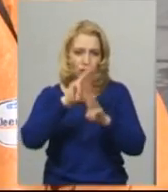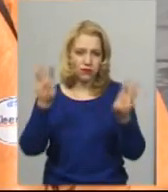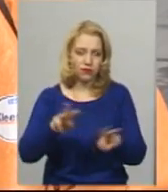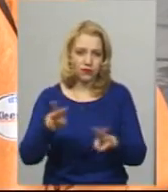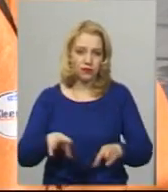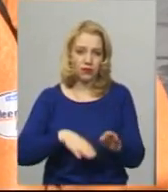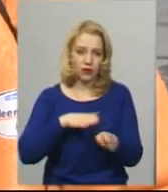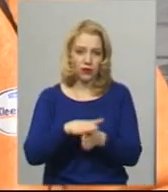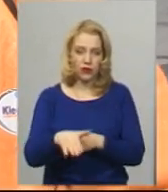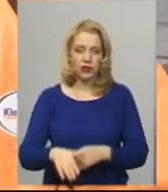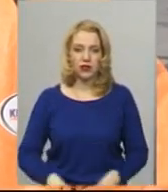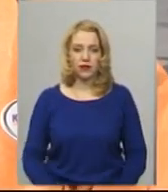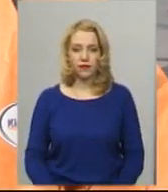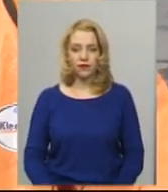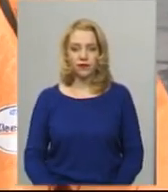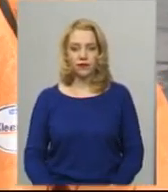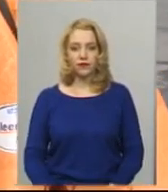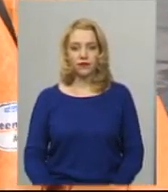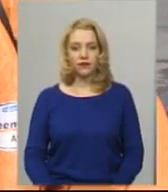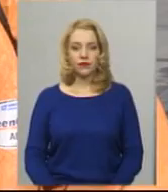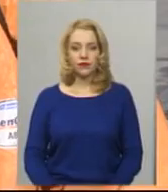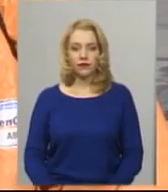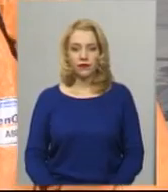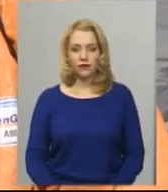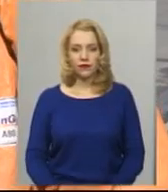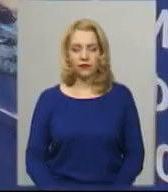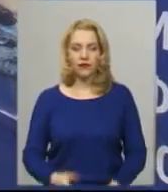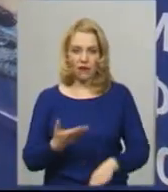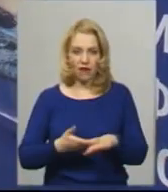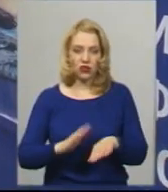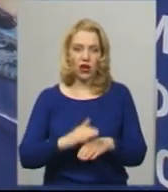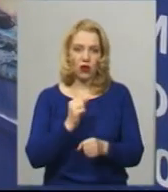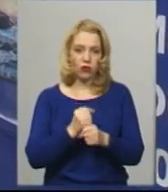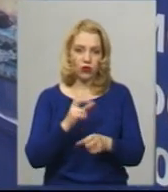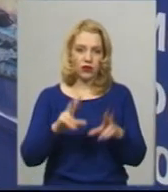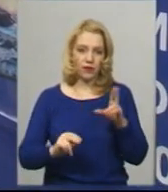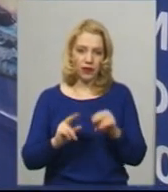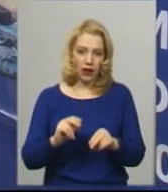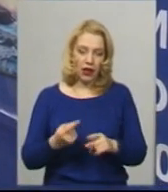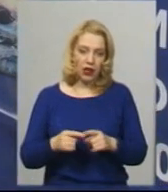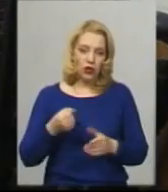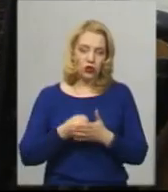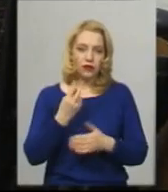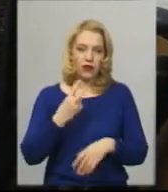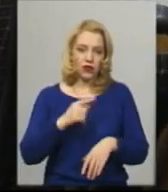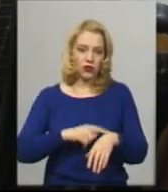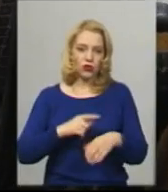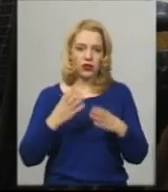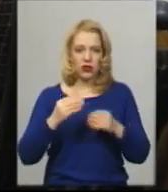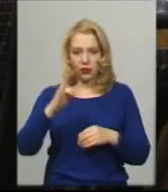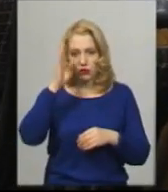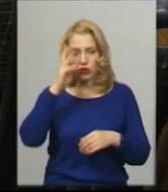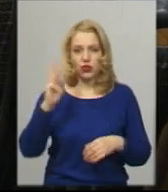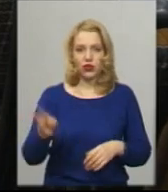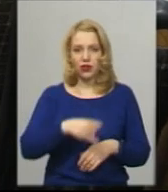Є, що побігати. Ноги, особливо, по ступінках, цього важка, звісно. До 12-ї години дня чоловік продезінфікував вже